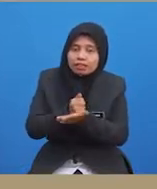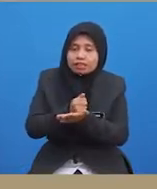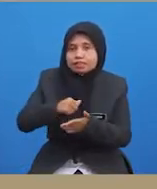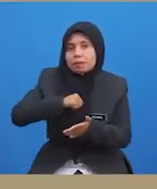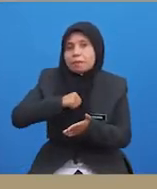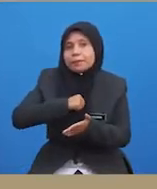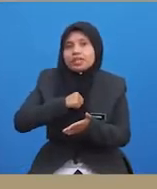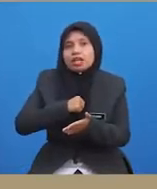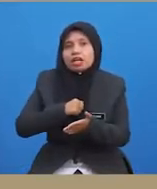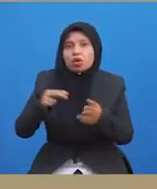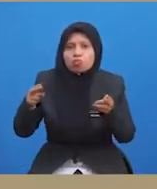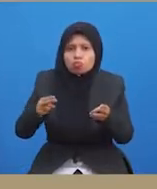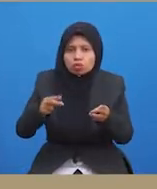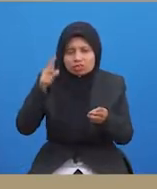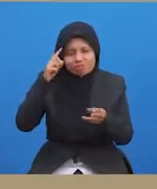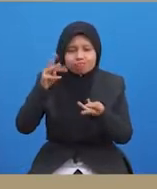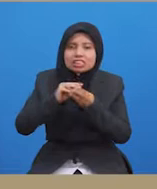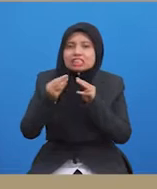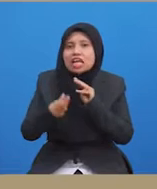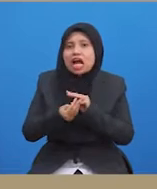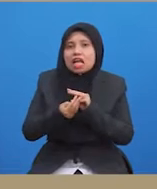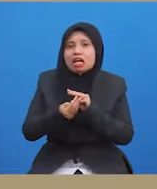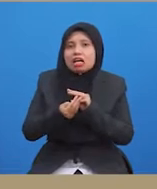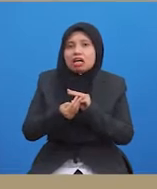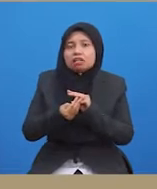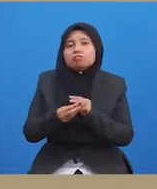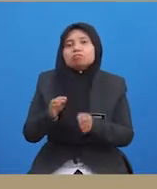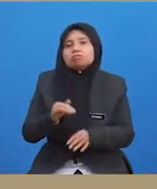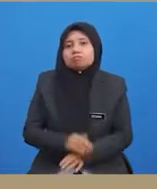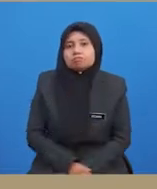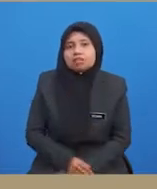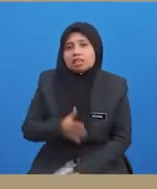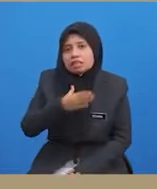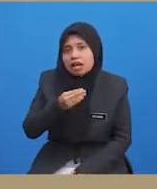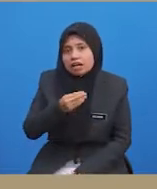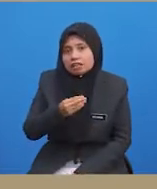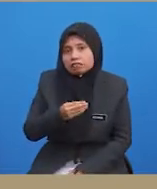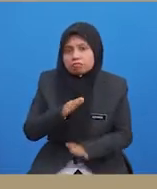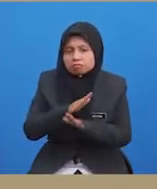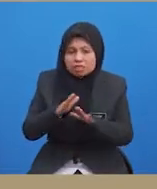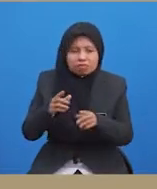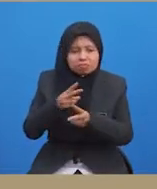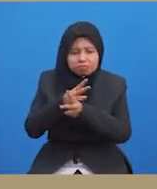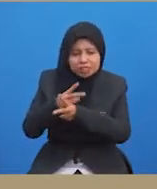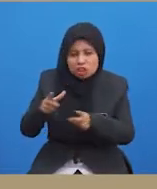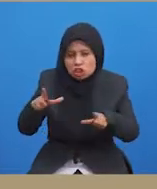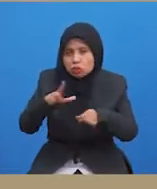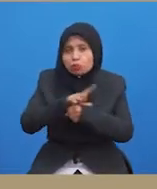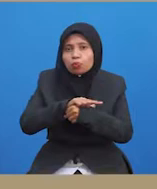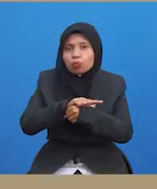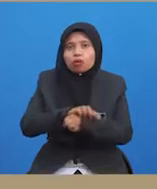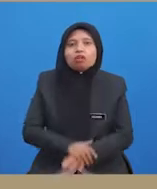pendirian, uruskan konflik yang dihadapi secara terbuka dan secara langsung tanpa